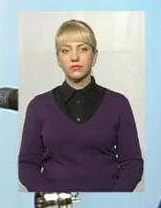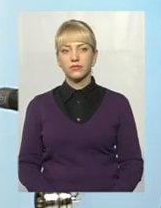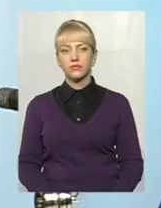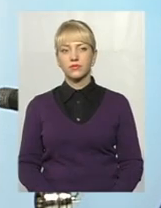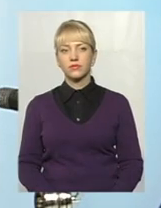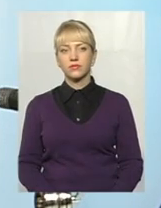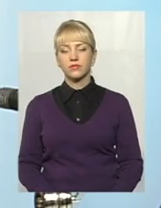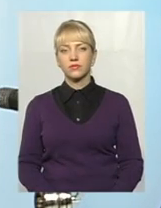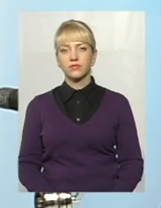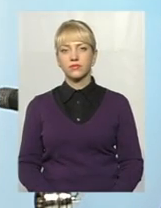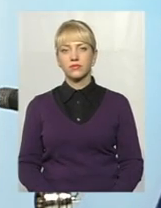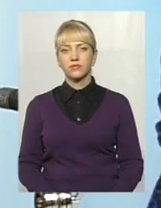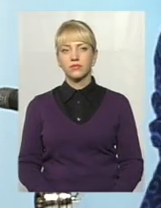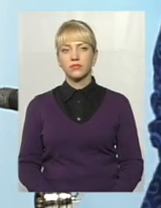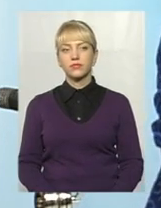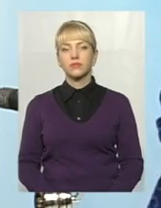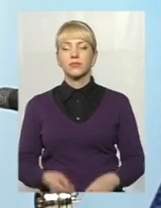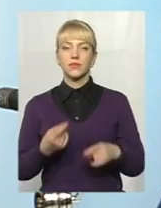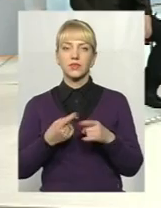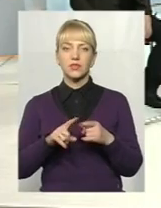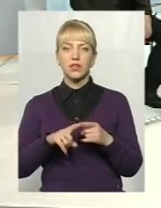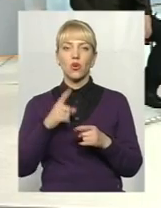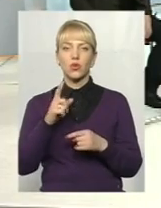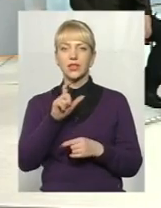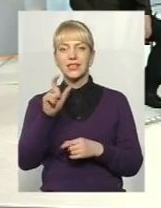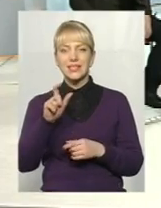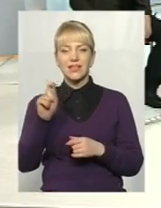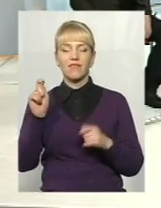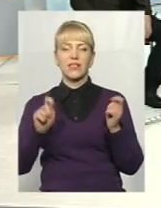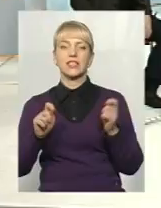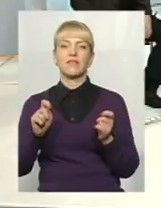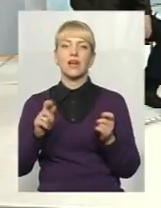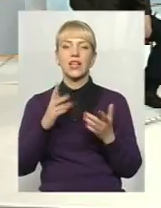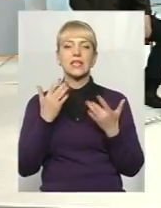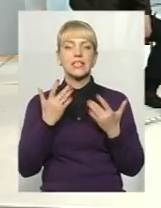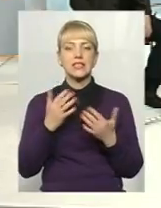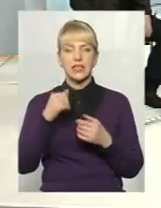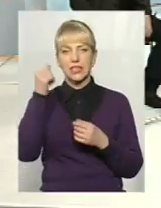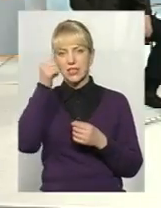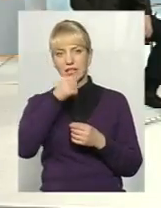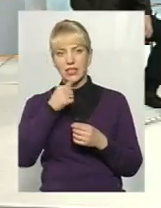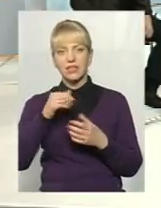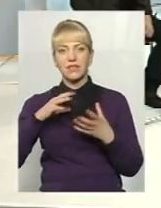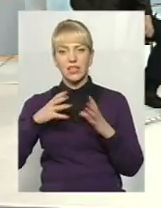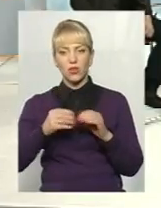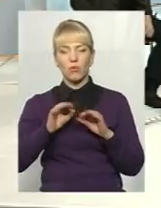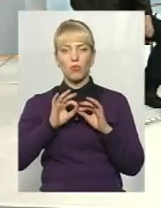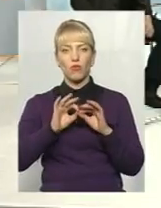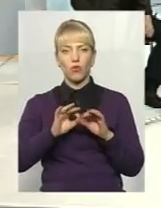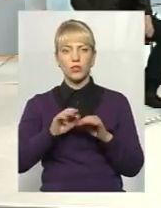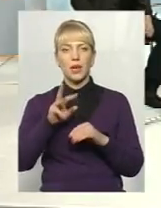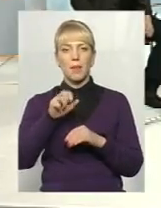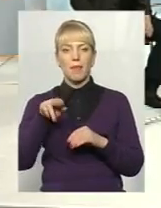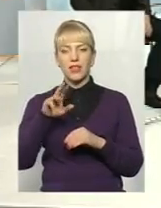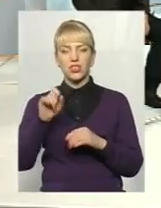Отже, Валеже Григоровичу, це один із фестивалів. Скільки за рік загалом проводить, може, і ж таки грандіозних